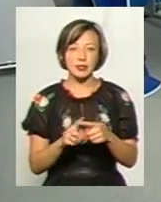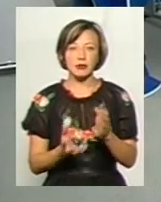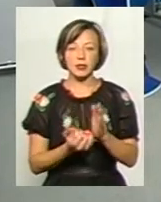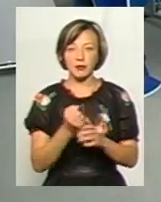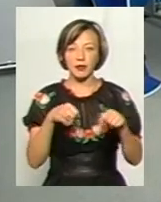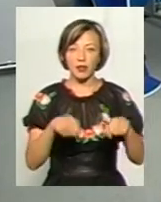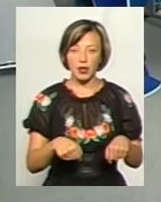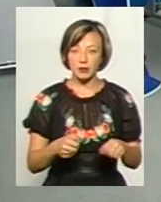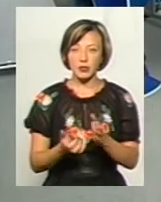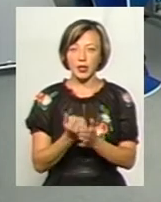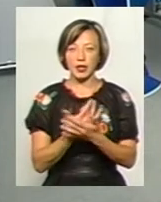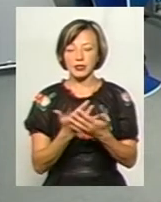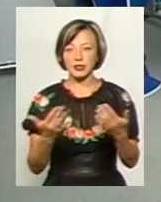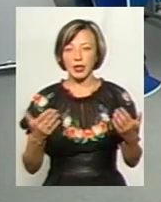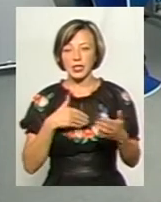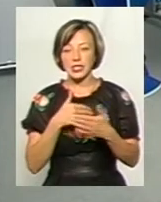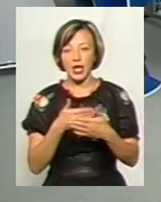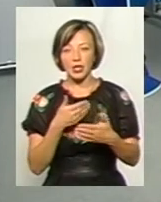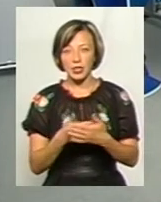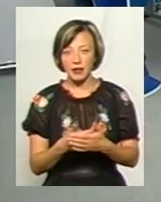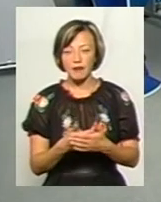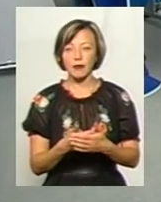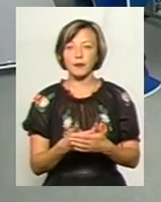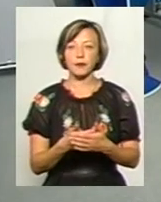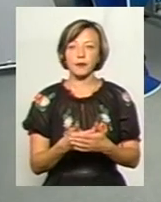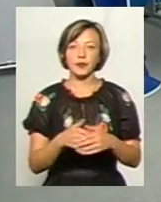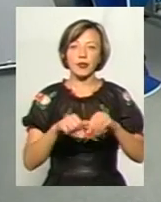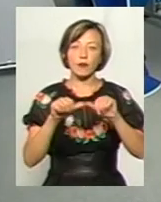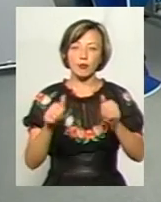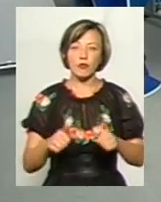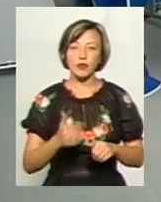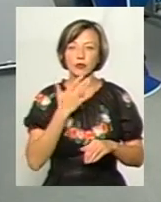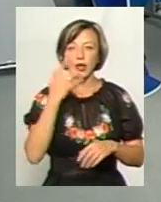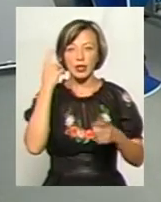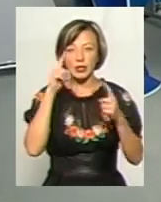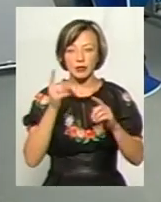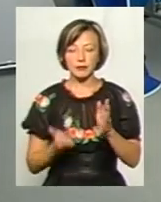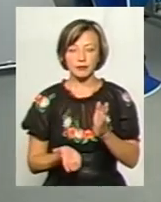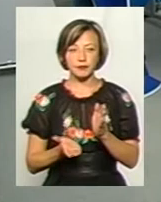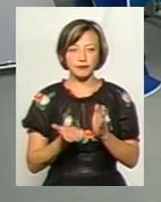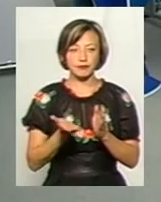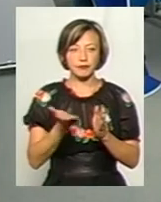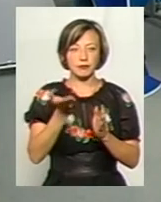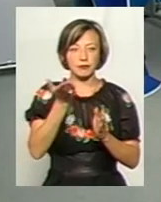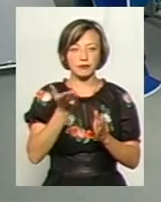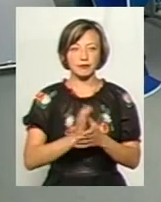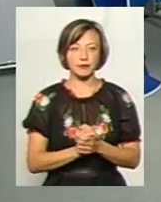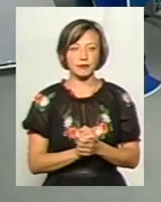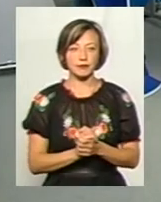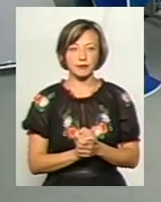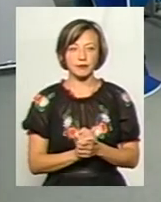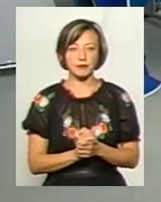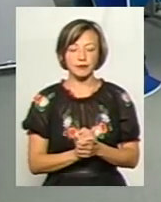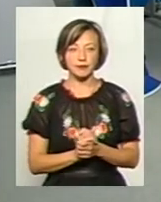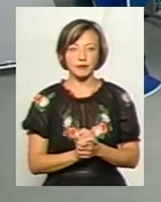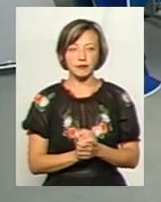влади, так і за підтримки різноманітних ініціатив, щоб ініціатива формування національної ідеї йшла знизу. Почекайте, але тут ми зводимо все до